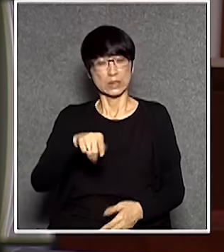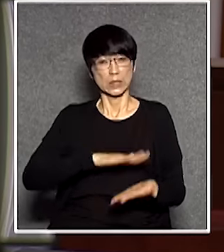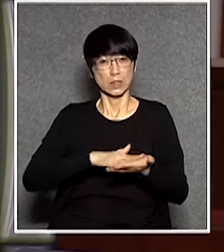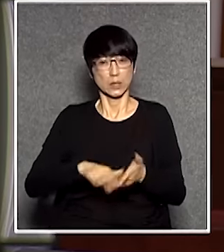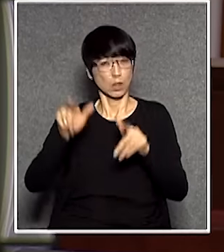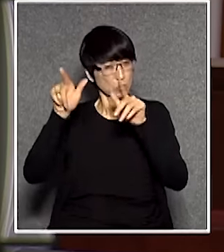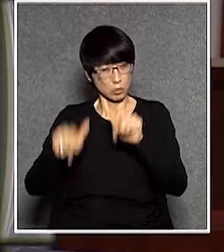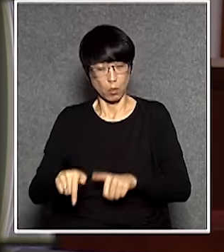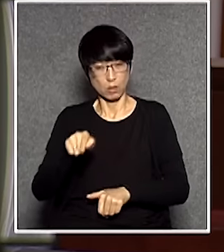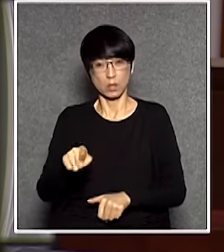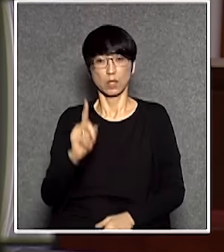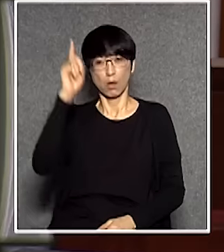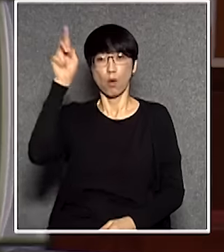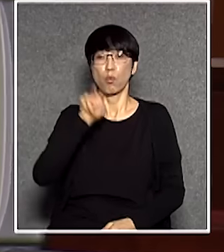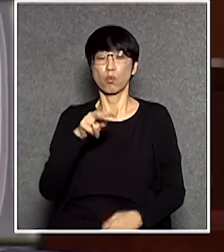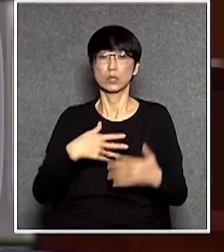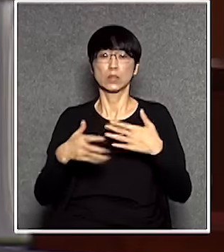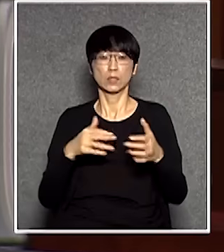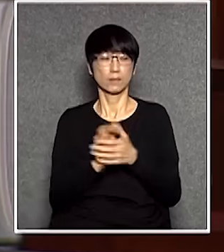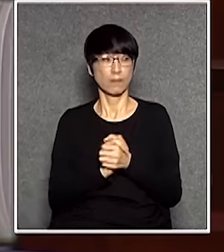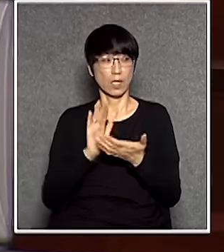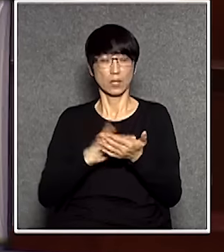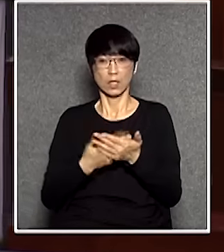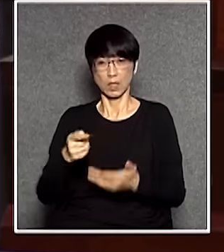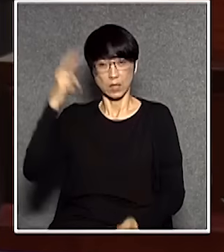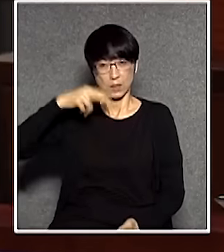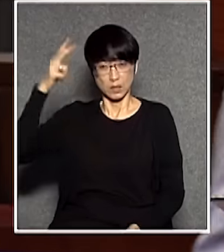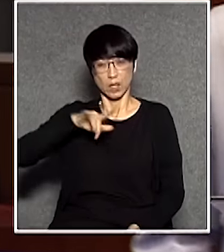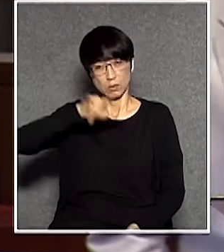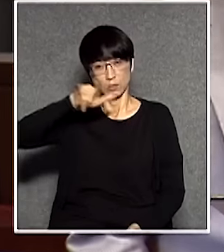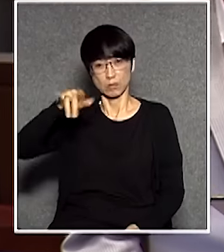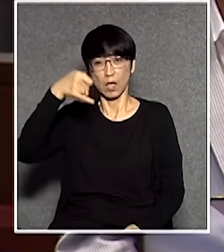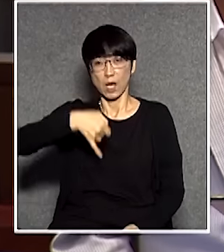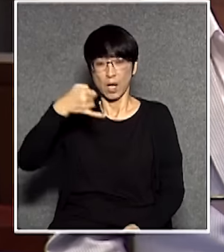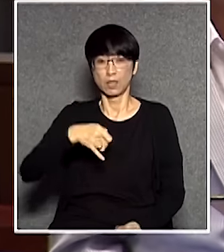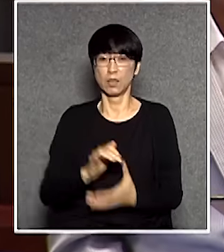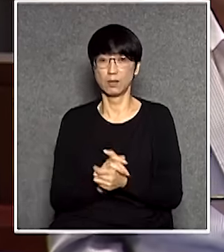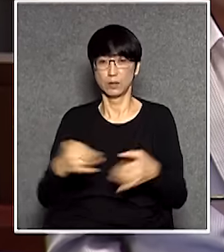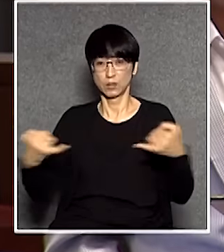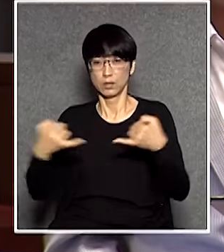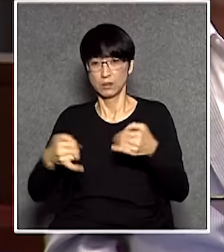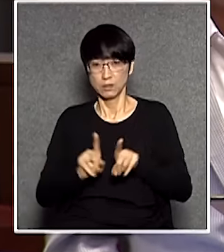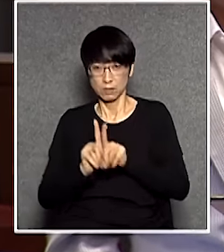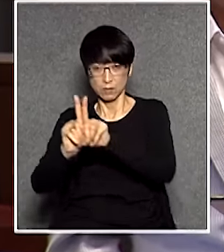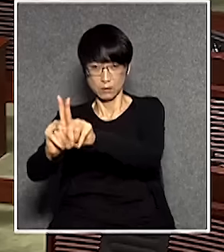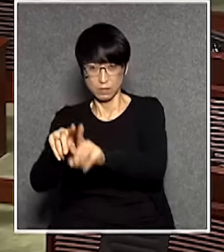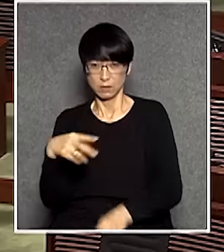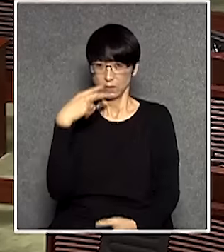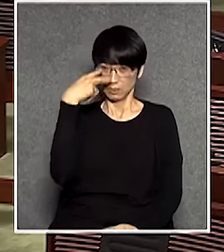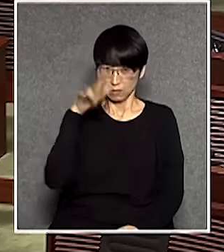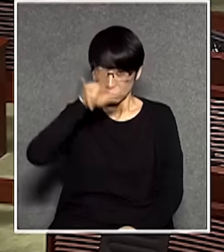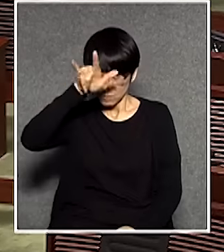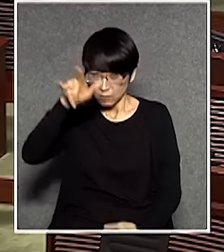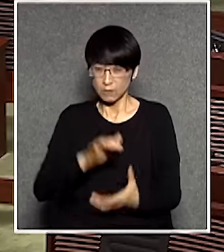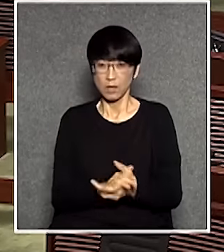關於這個空管系統但是你有經常坐飛機是不是下次又不知道跟誰矛盾去旅行是不是我說給你